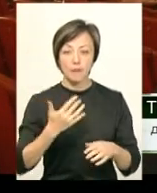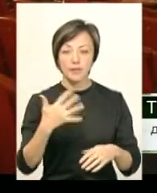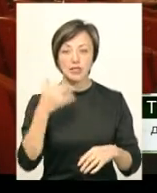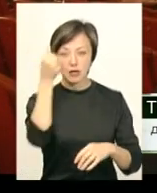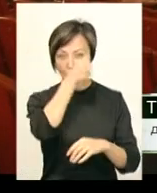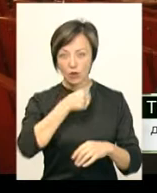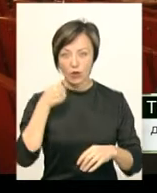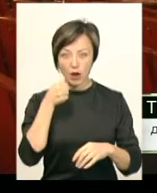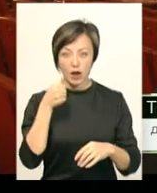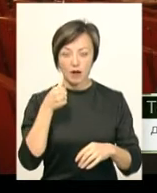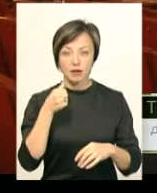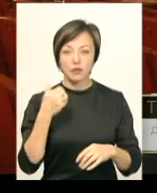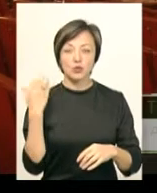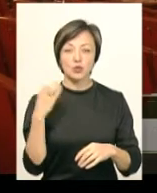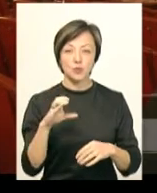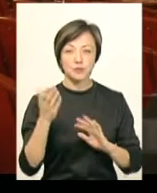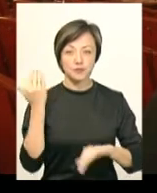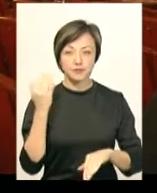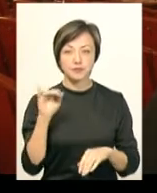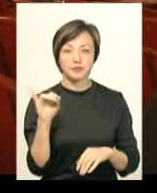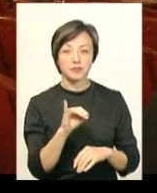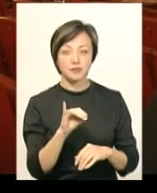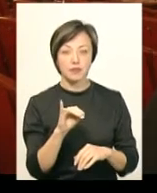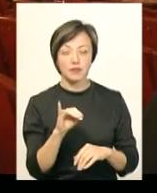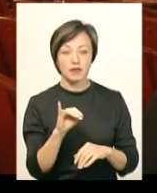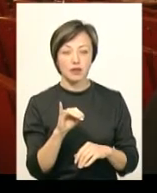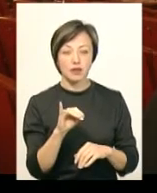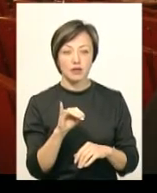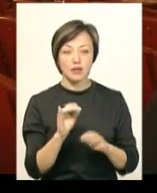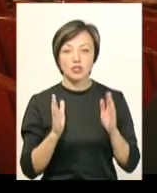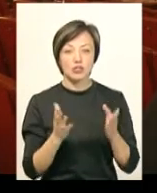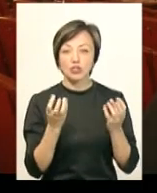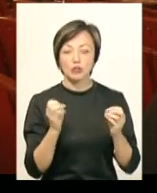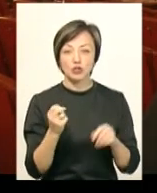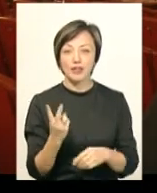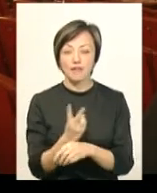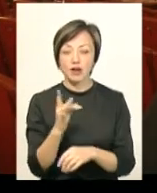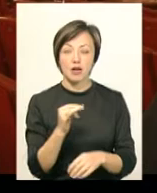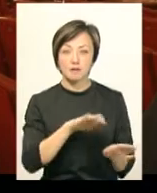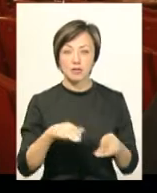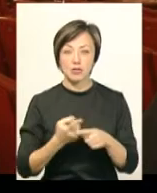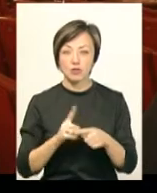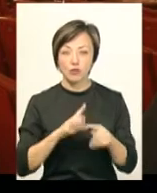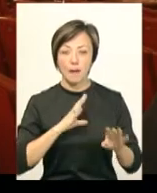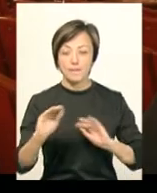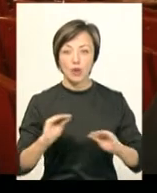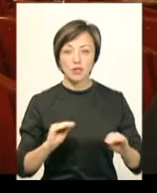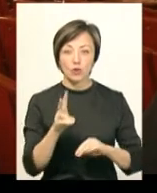-х роках попереднього століття, і буквально ще, може, двічі після цього були постановки,